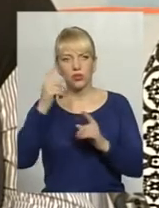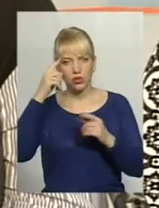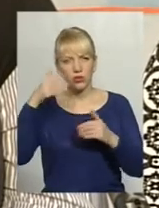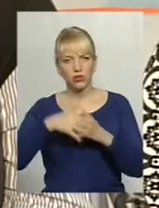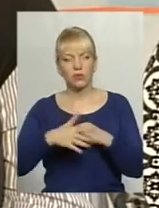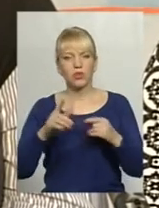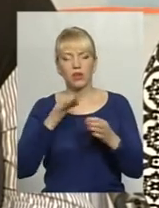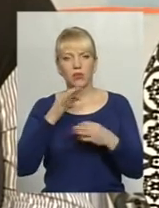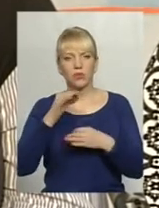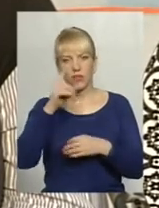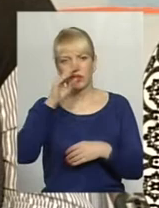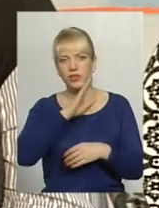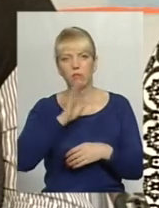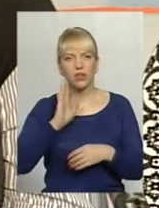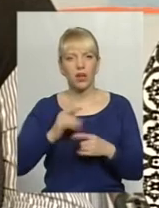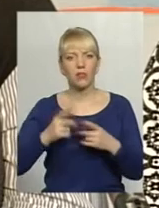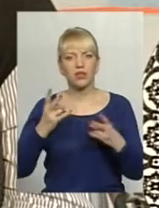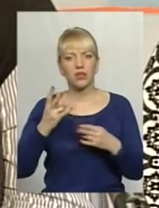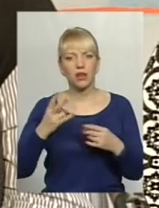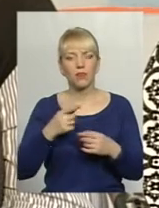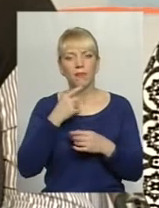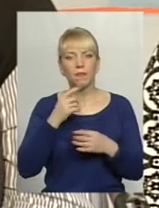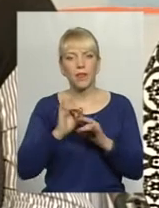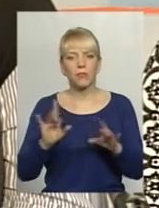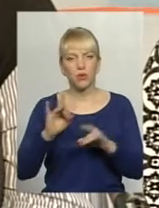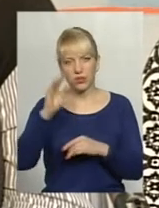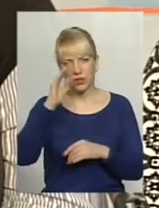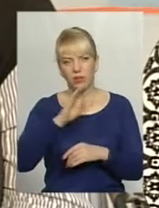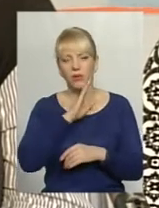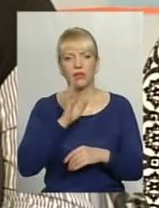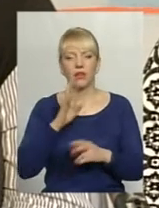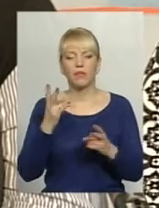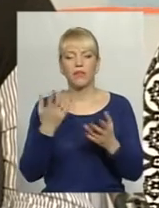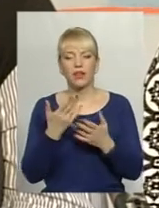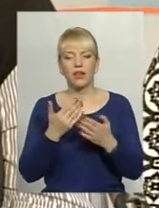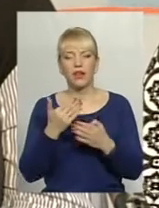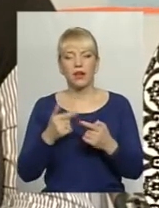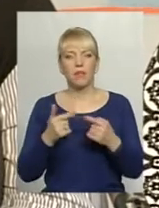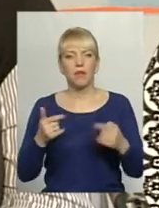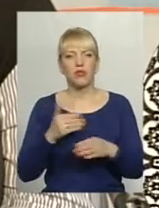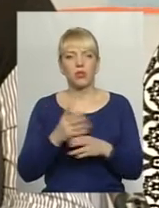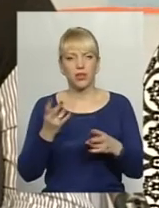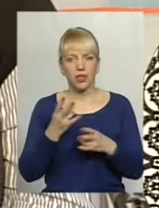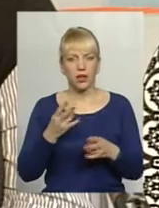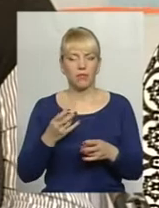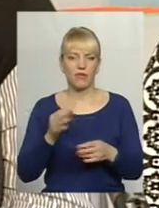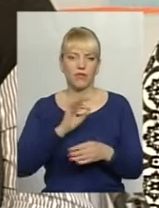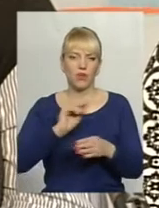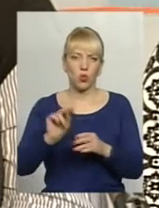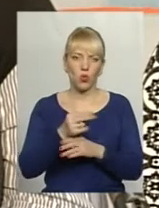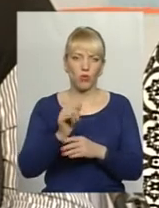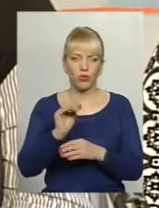насамперед потрібно уяснити батькам, які методи потрібно виховувати, так, в дитині, які застосовувати.